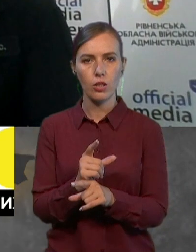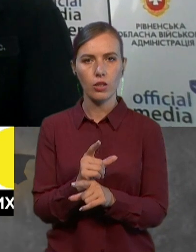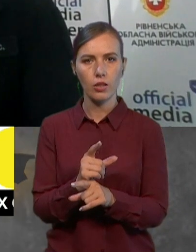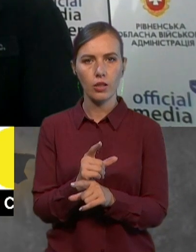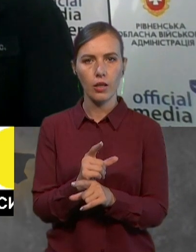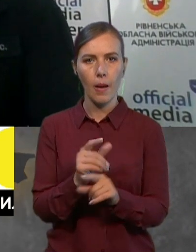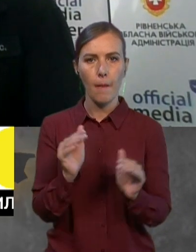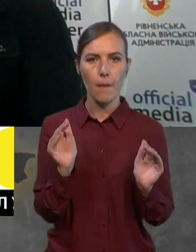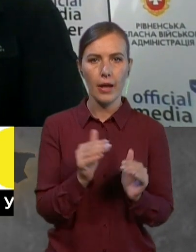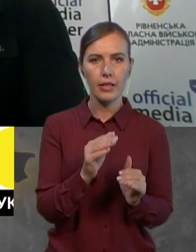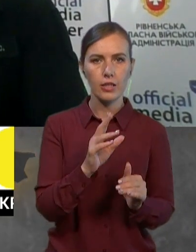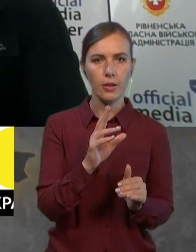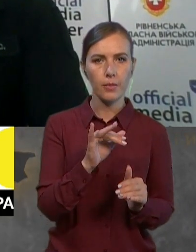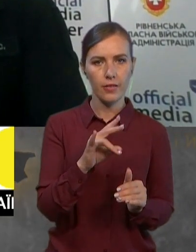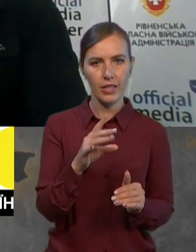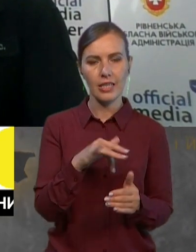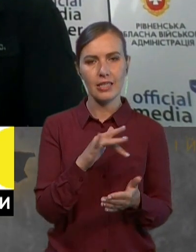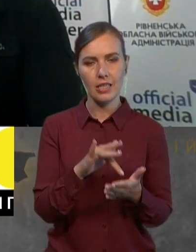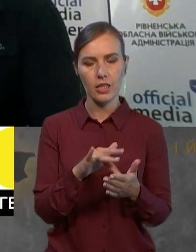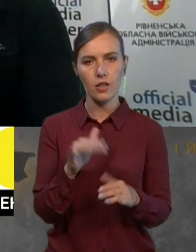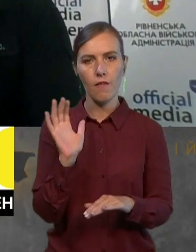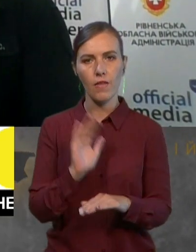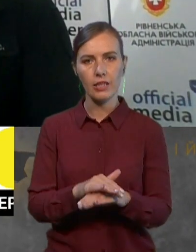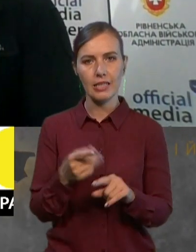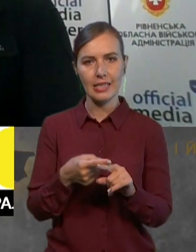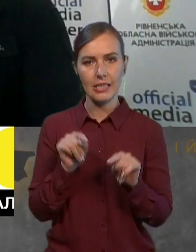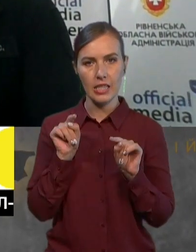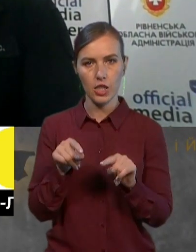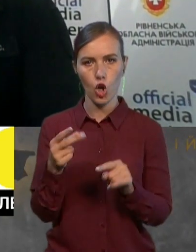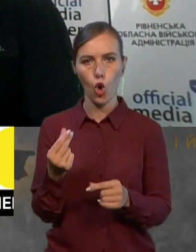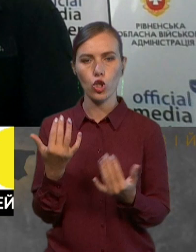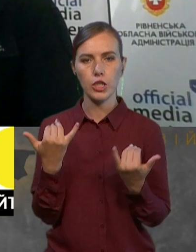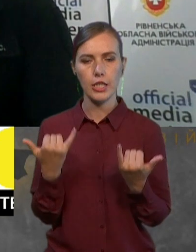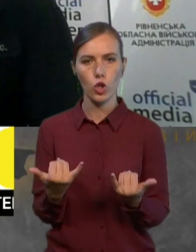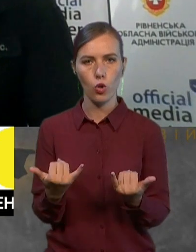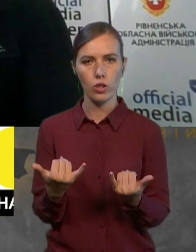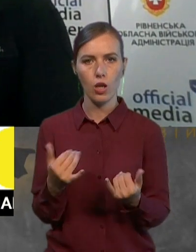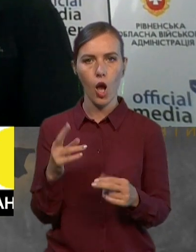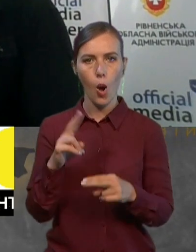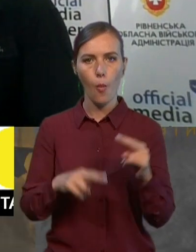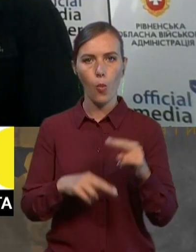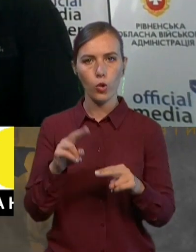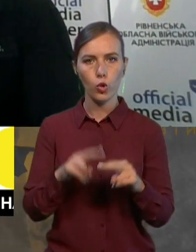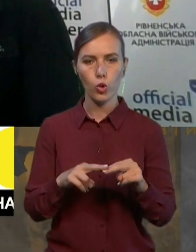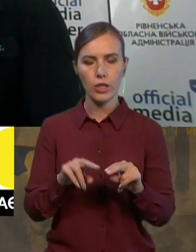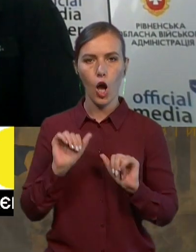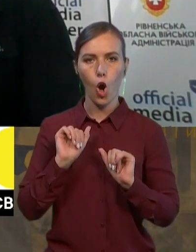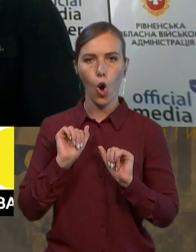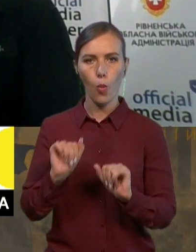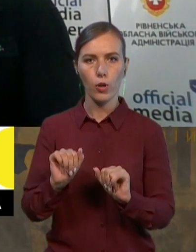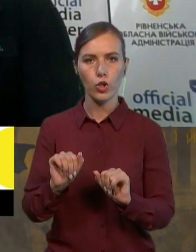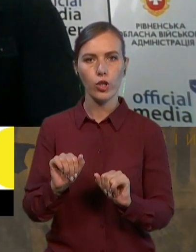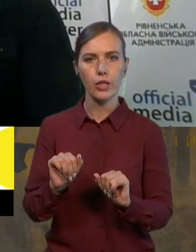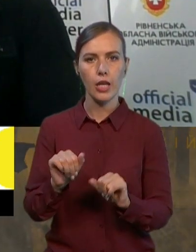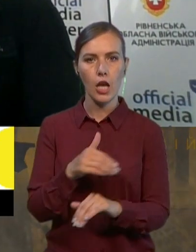півдній області чи в центрі. Фактично, саме за ці кошти сьогодні і будуються оборонні рубежі. Пане